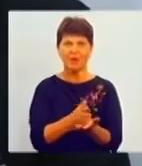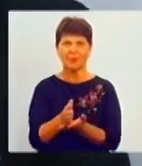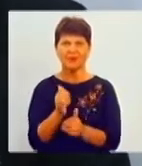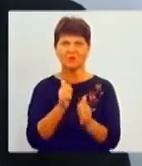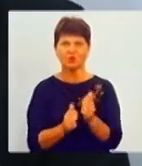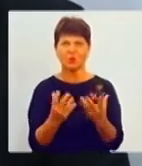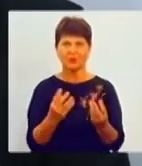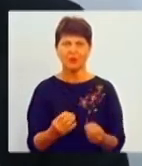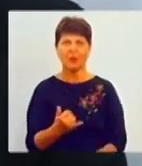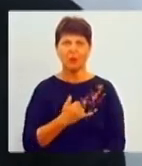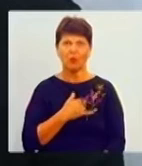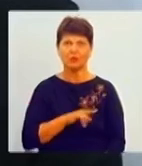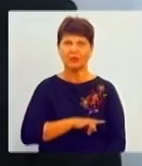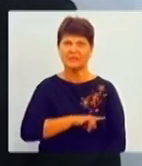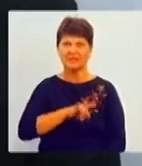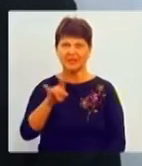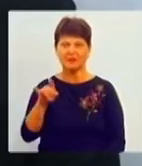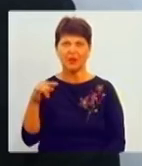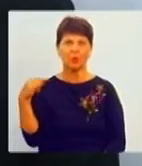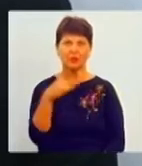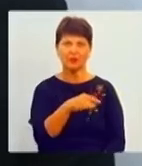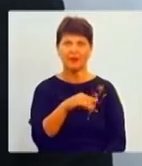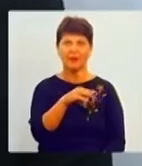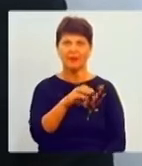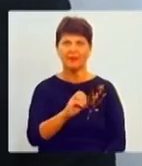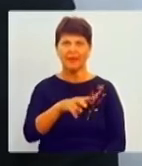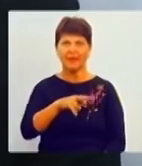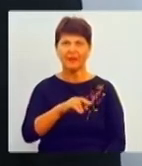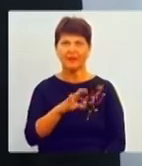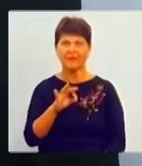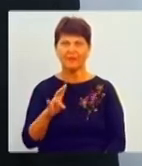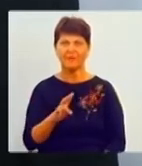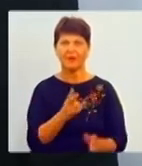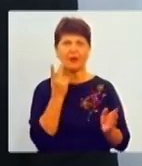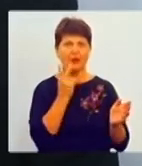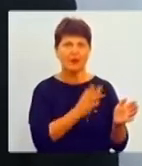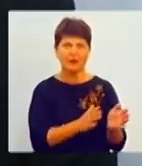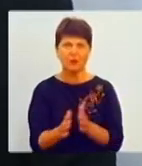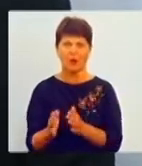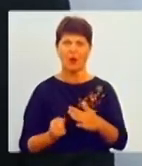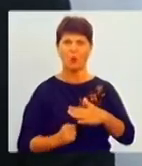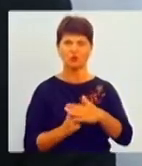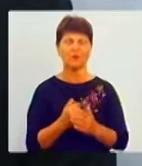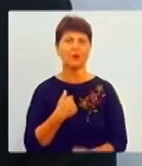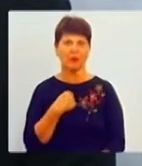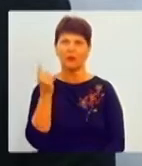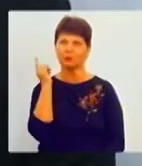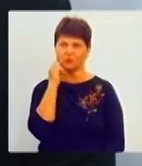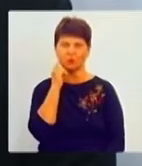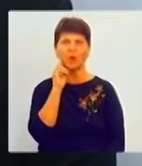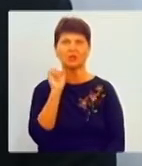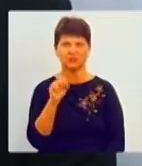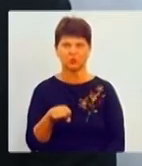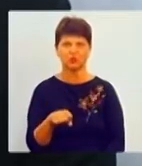У нас літають літаки до Тель-Авіва на регулярній основі. Я думаю, що ми зможемо